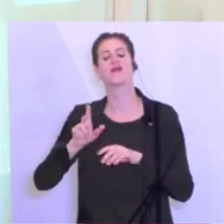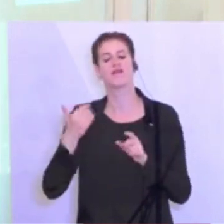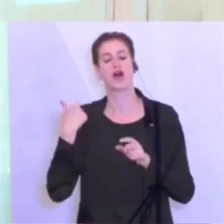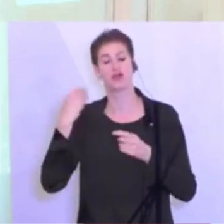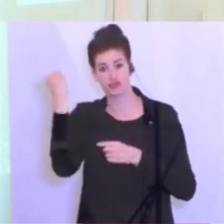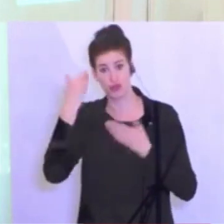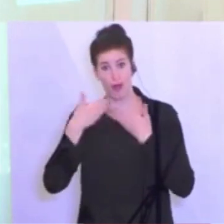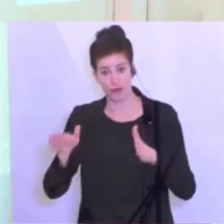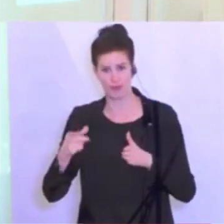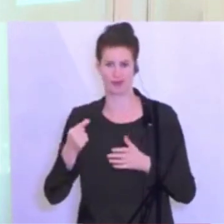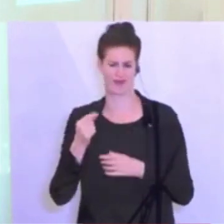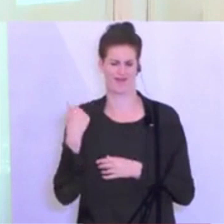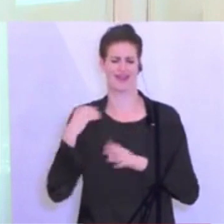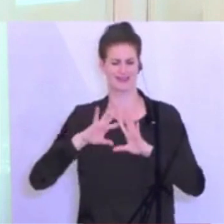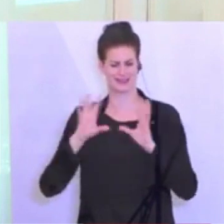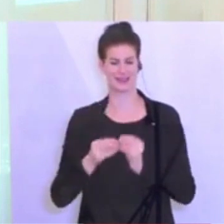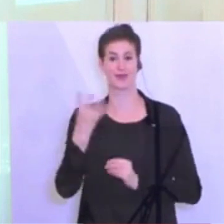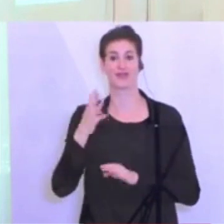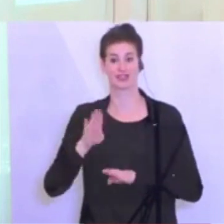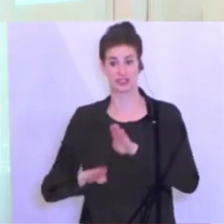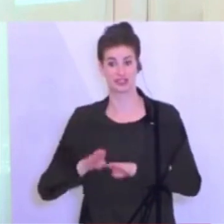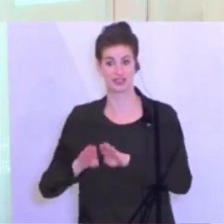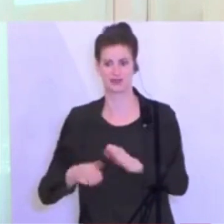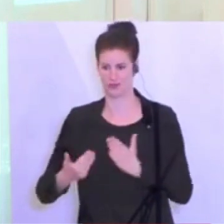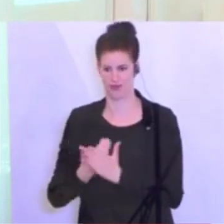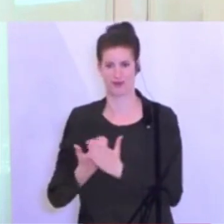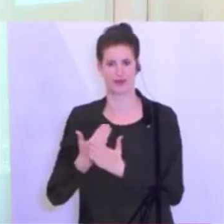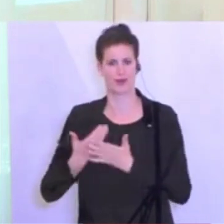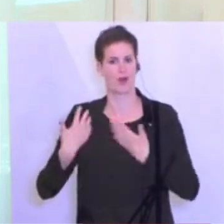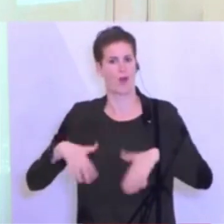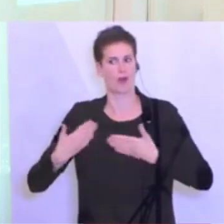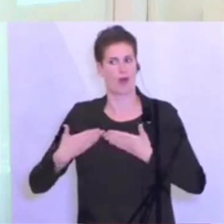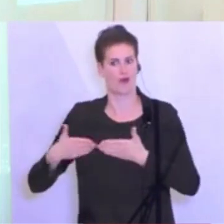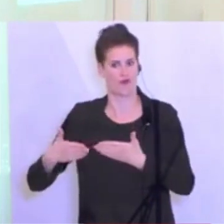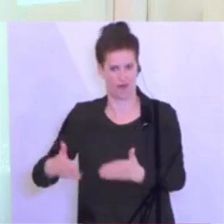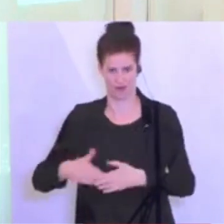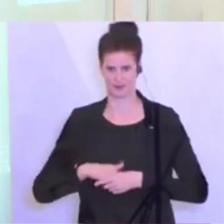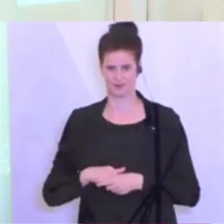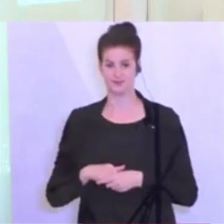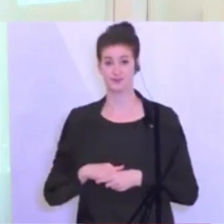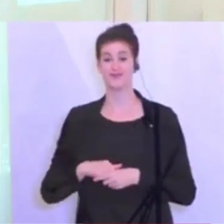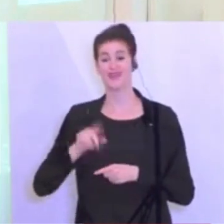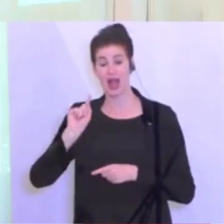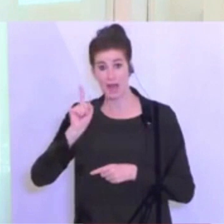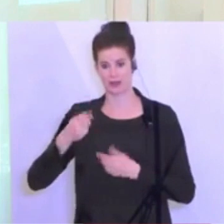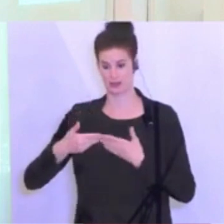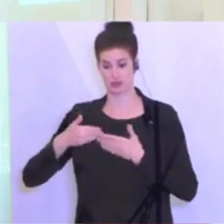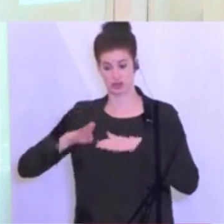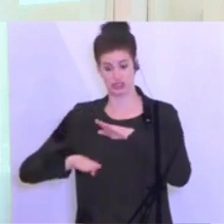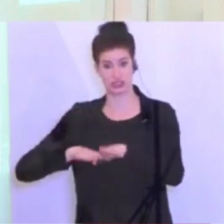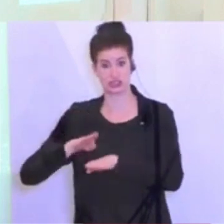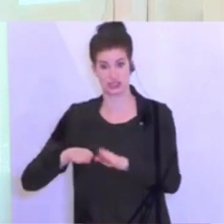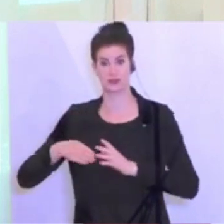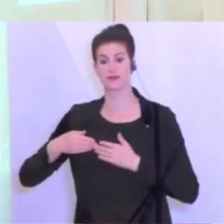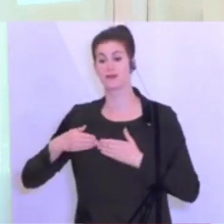vier Schritte bisher und Sie wissen, wir haben 14 Tage immer zwischen den Schritten Zeit gelassen, damit wir evaluieren, überprüfen